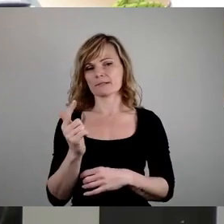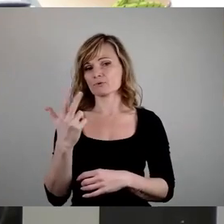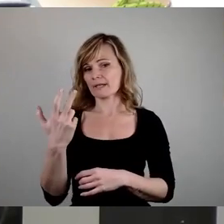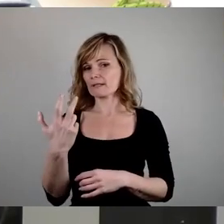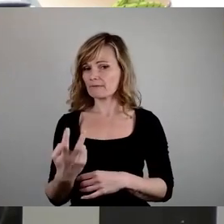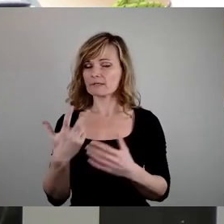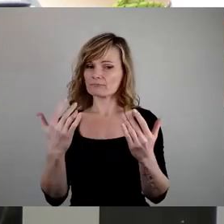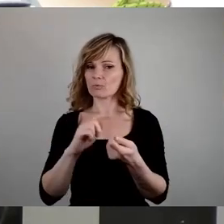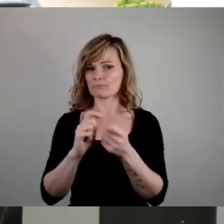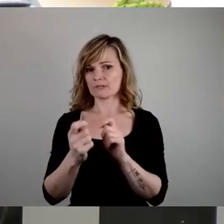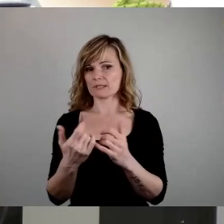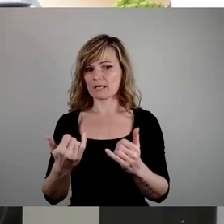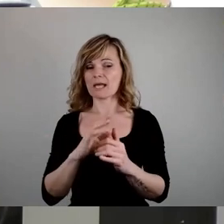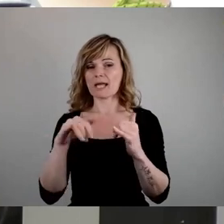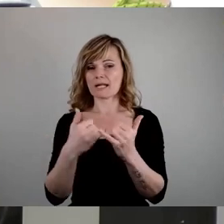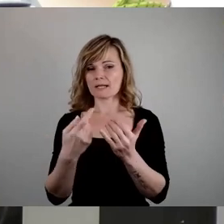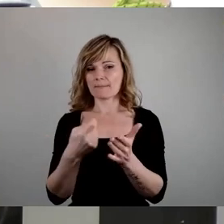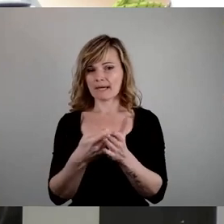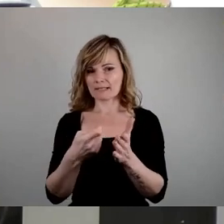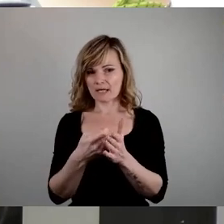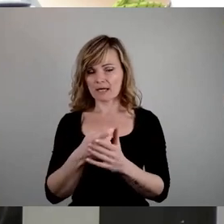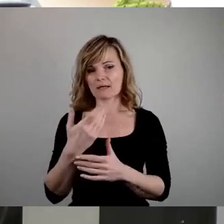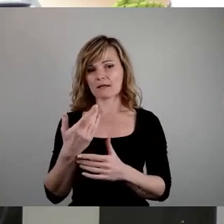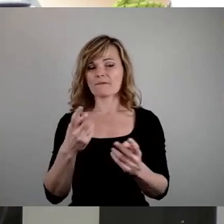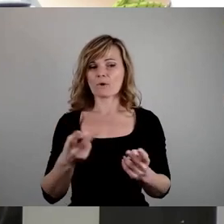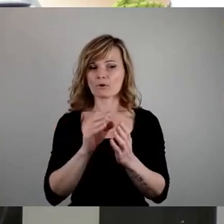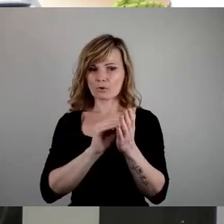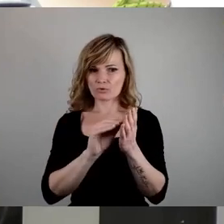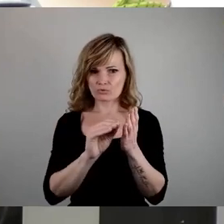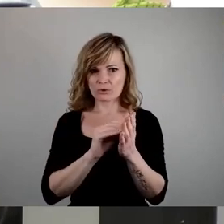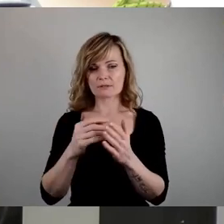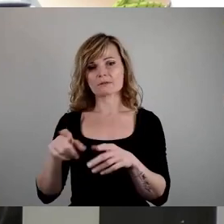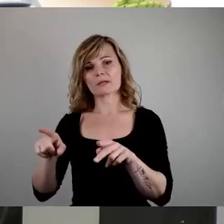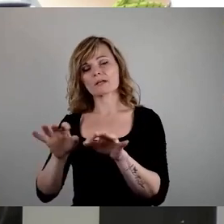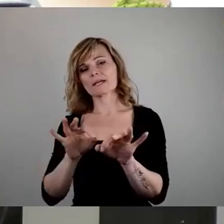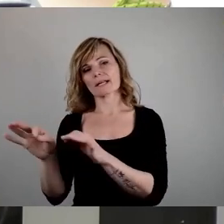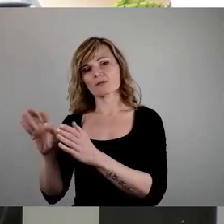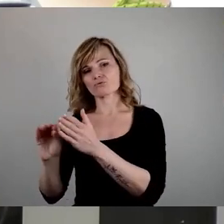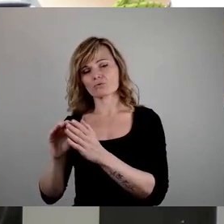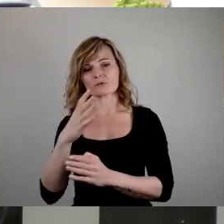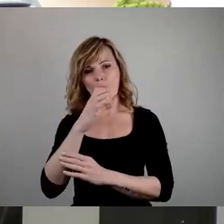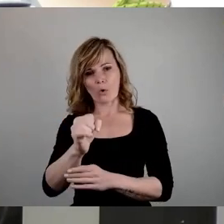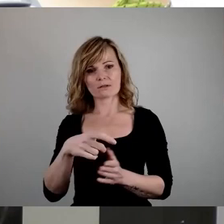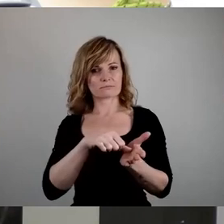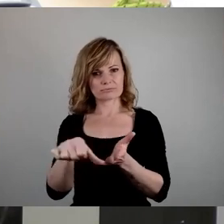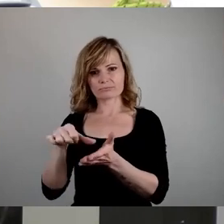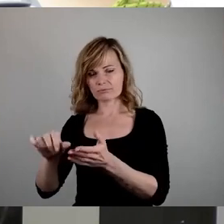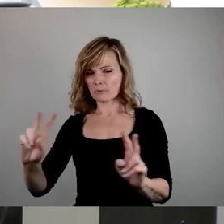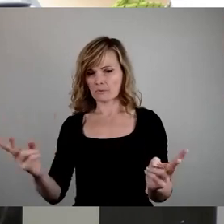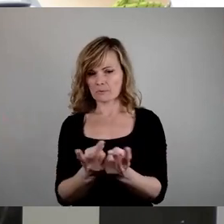dass die Elternbeiträge für den Hochbesuch an Förderschulen denen der Regelschulen gleichgestellt werden. Dafür unsere Zustimmung, auf jeden Fall.